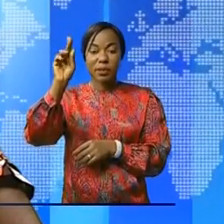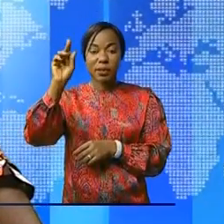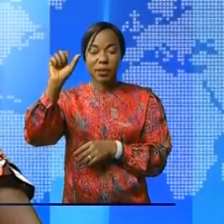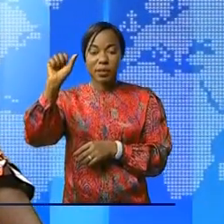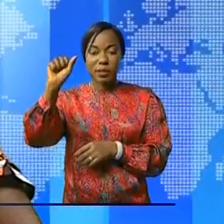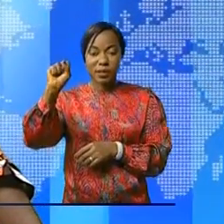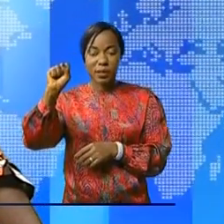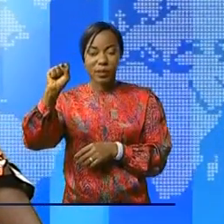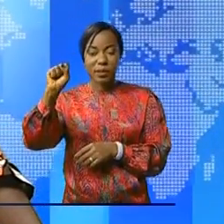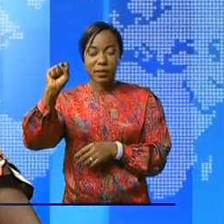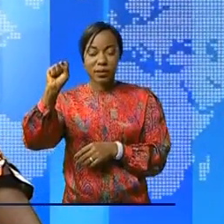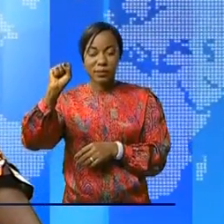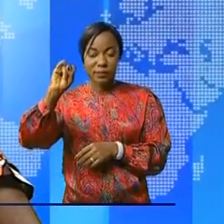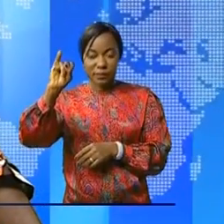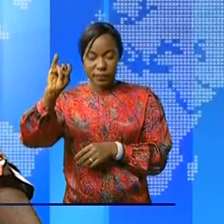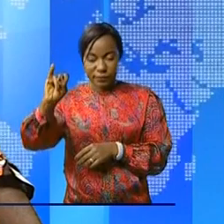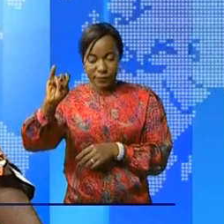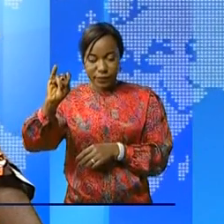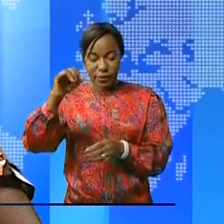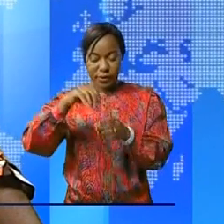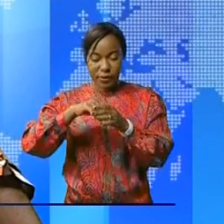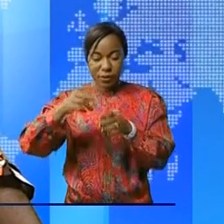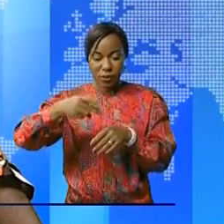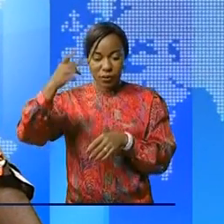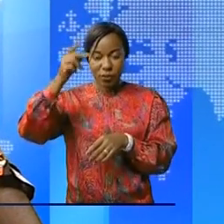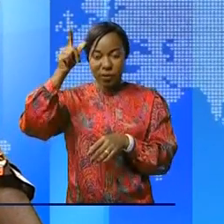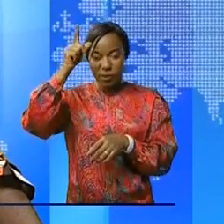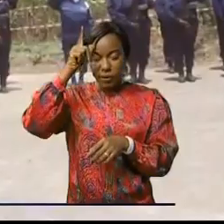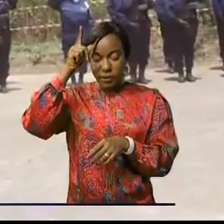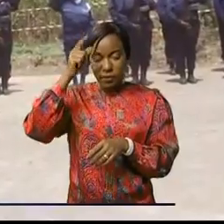du Haut. Katanga nous dit Jean-Pierre Ndolo Demazou.